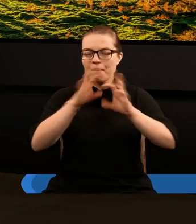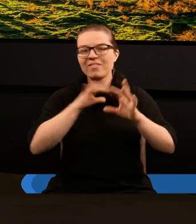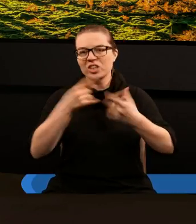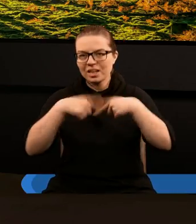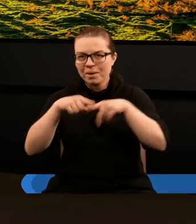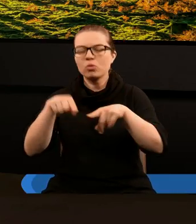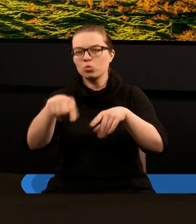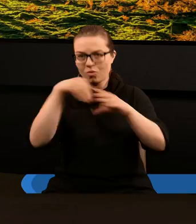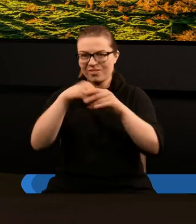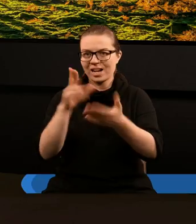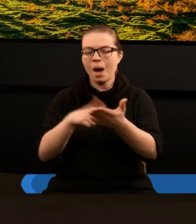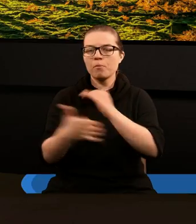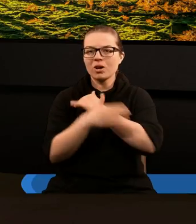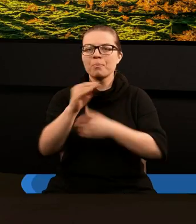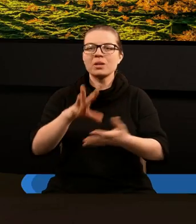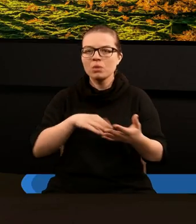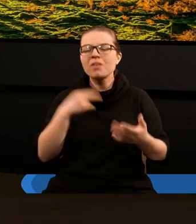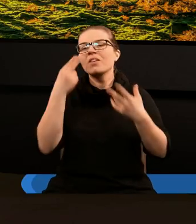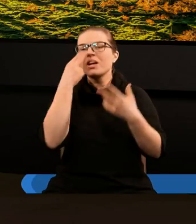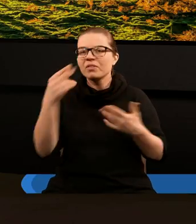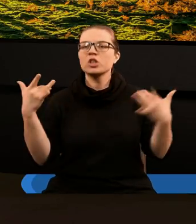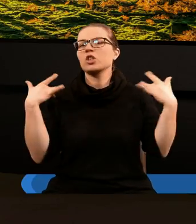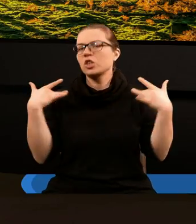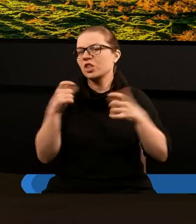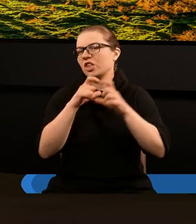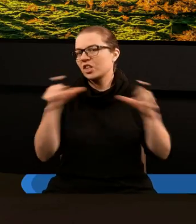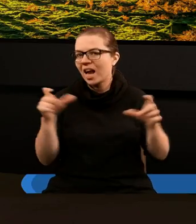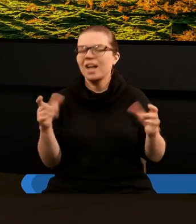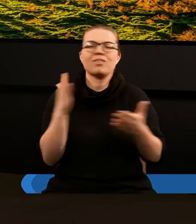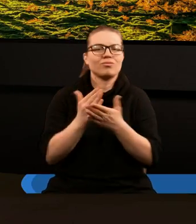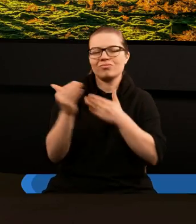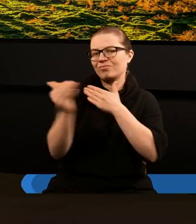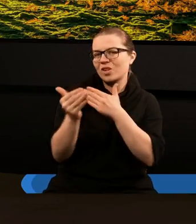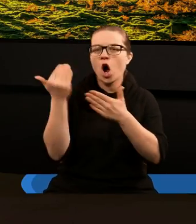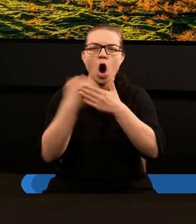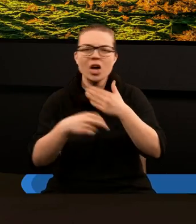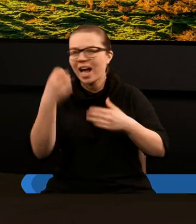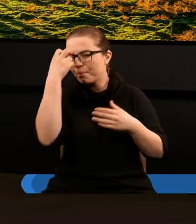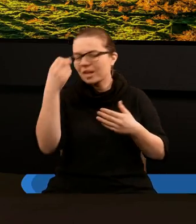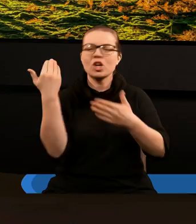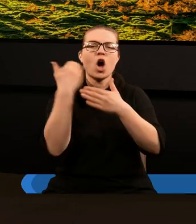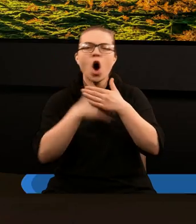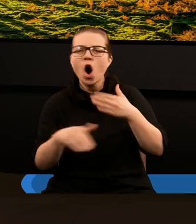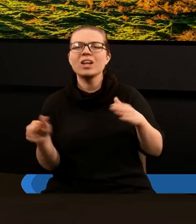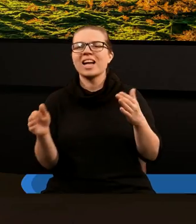wypełniło na przestrzeni wieków, którzy widzimy, że żyjemy w czasach ostatnich pieczęci, ostatnich